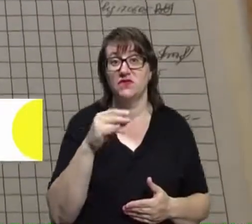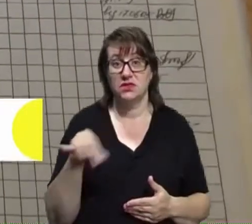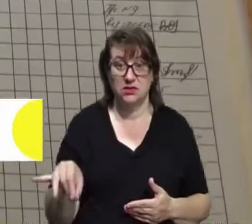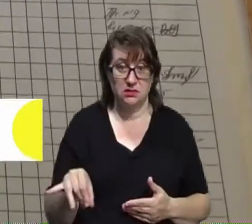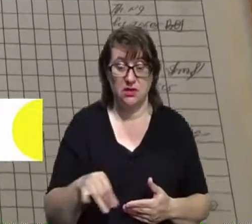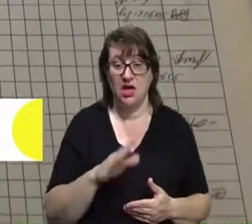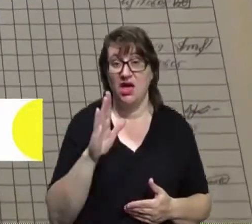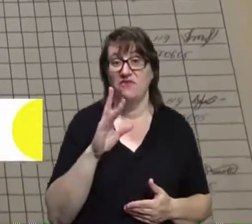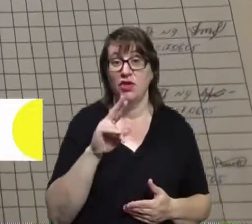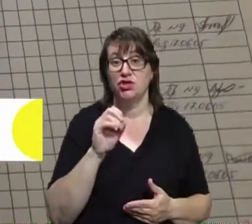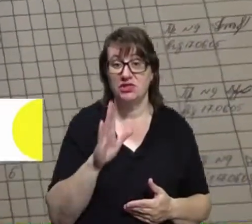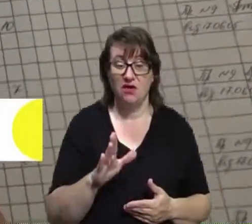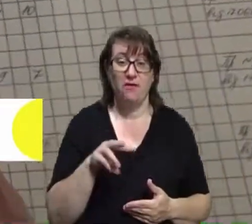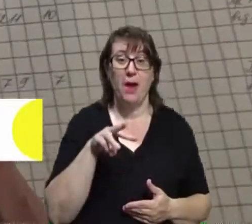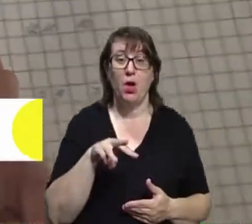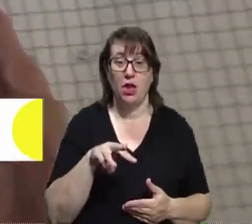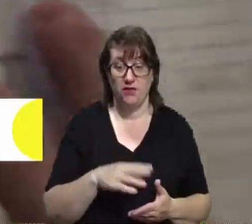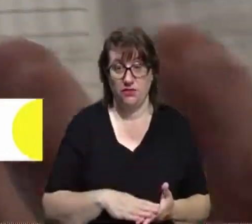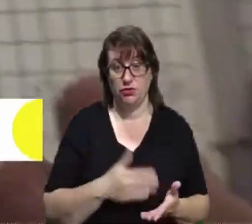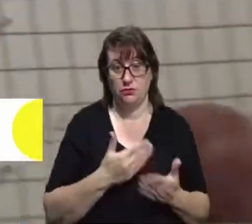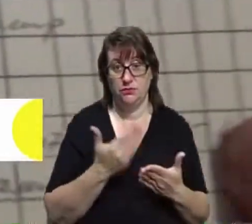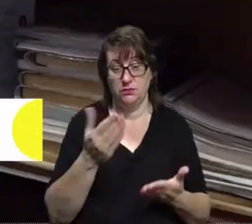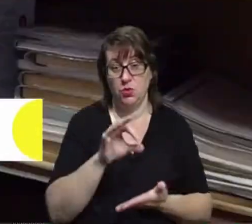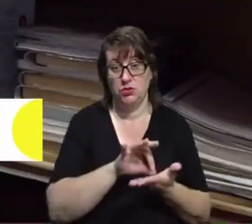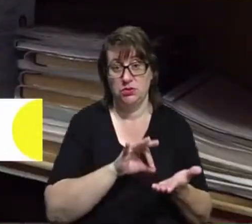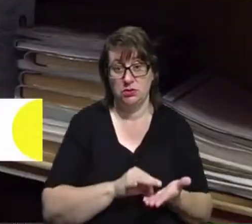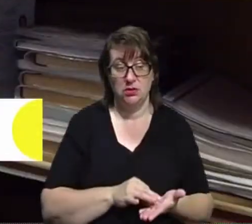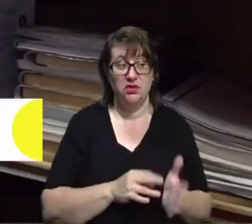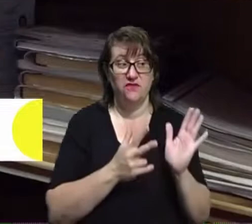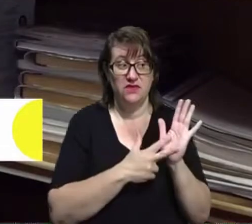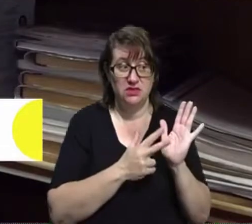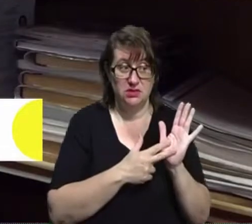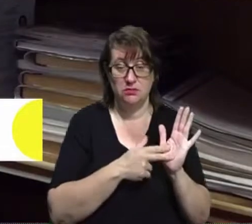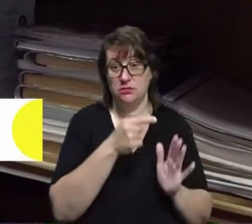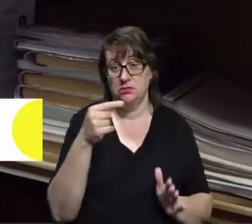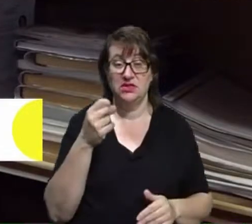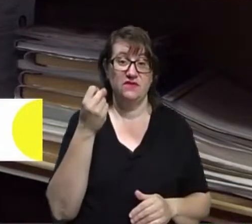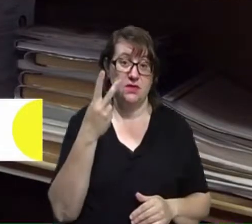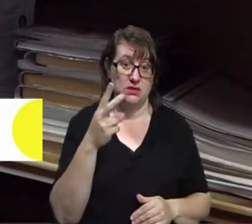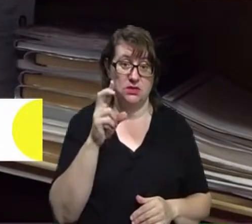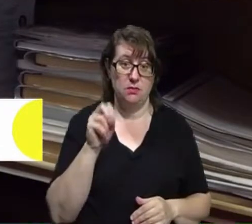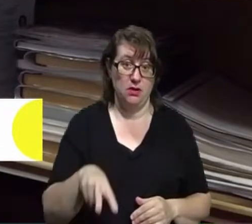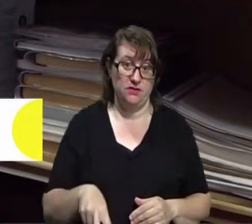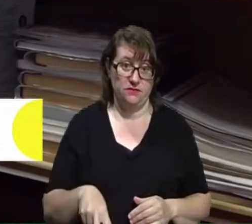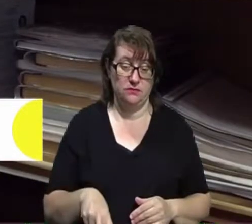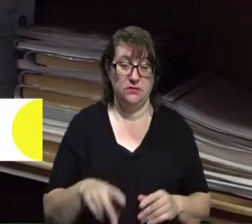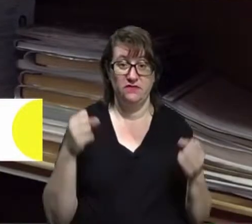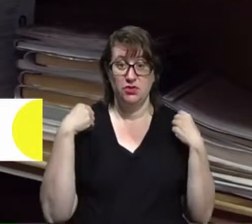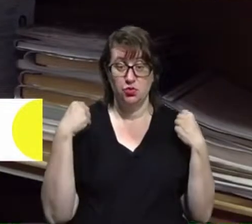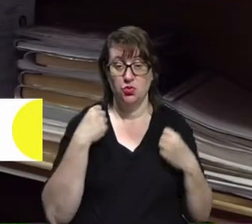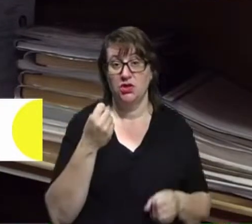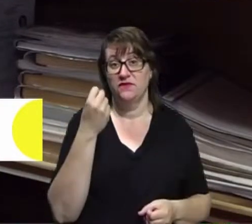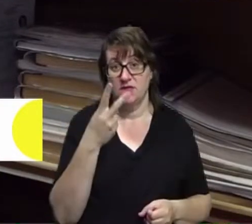Миколаївич. І от його оцінки. Від восьми до дванадцяти, при тому «Фізкультура» – дванадцять,